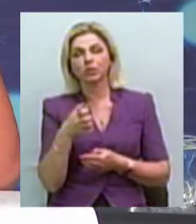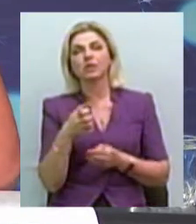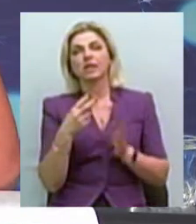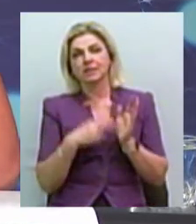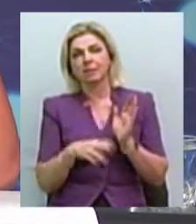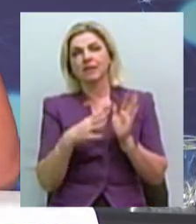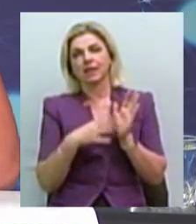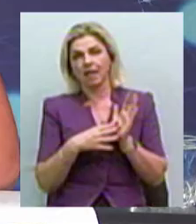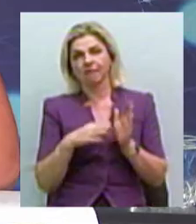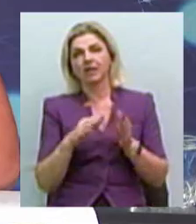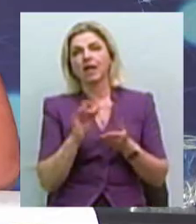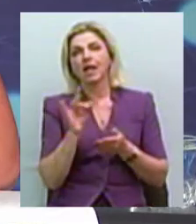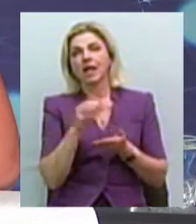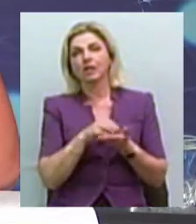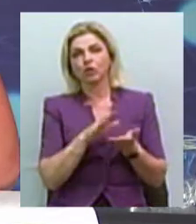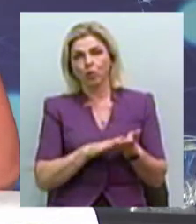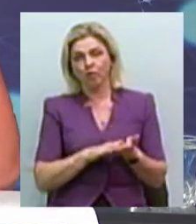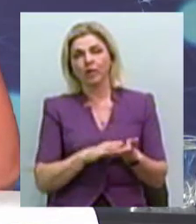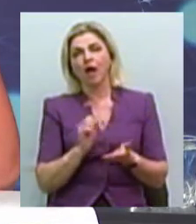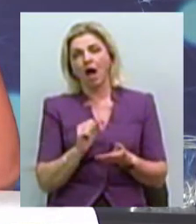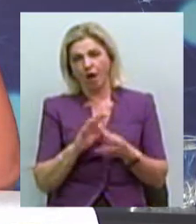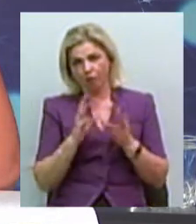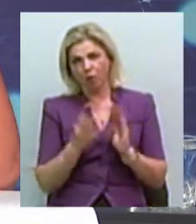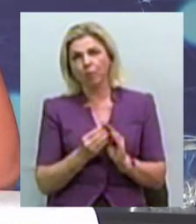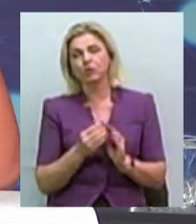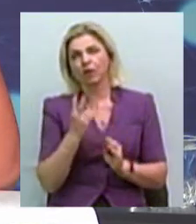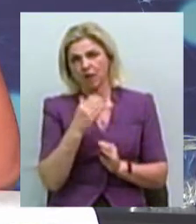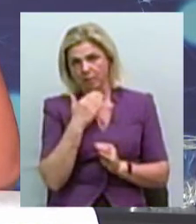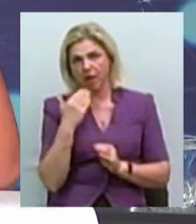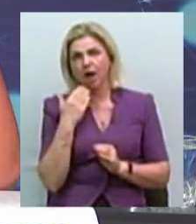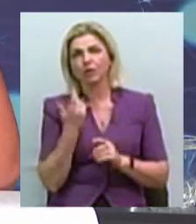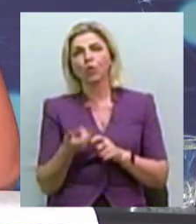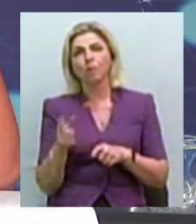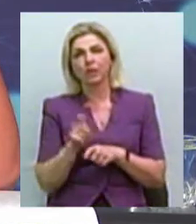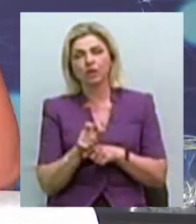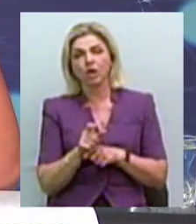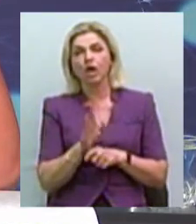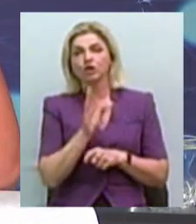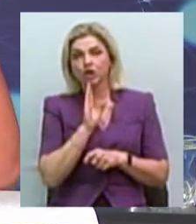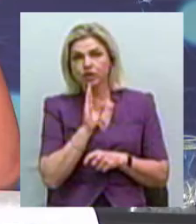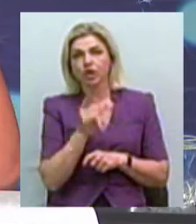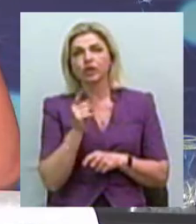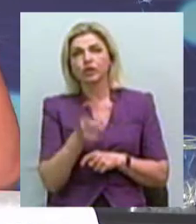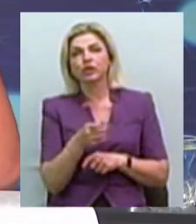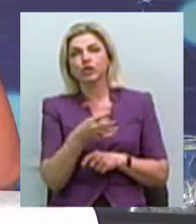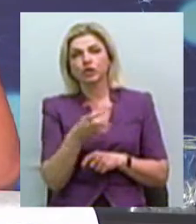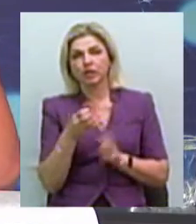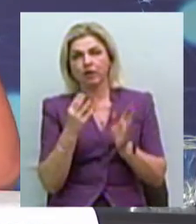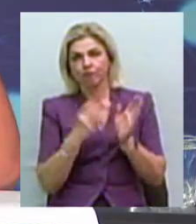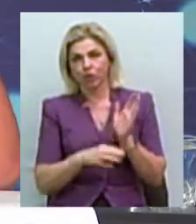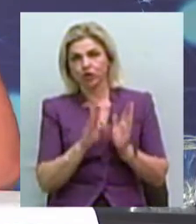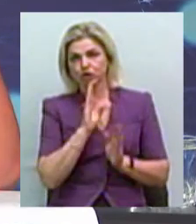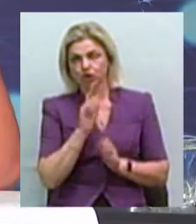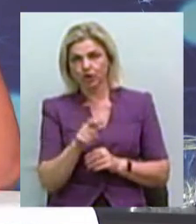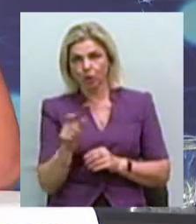таких, саме зареєстрованих, тобто ми розуміємо, що це набагато більше. Що стосується жінок, то в нас ця цифра склала 1480 жінок, тобто практично